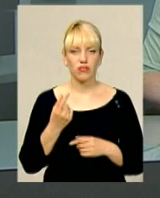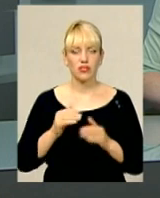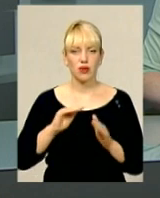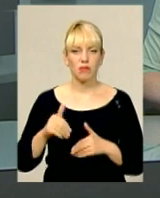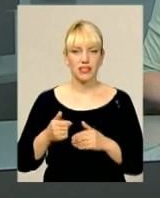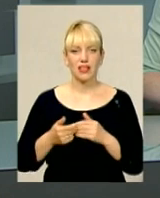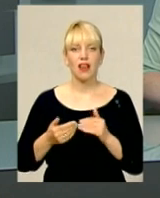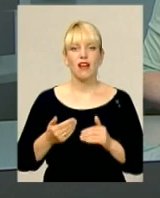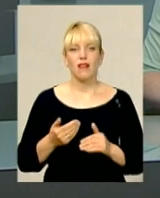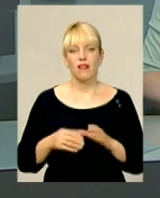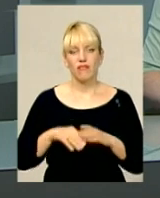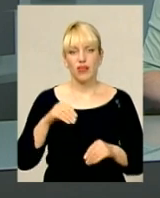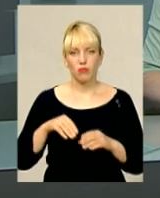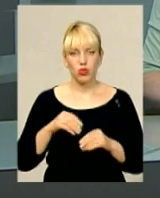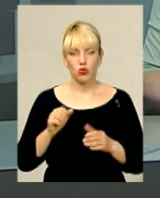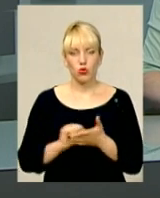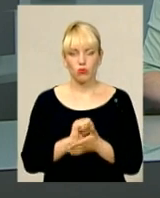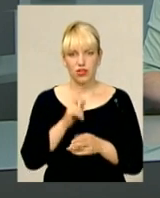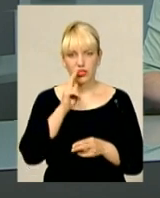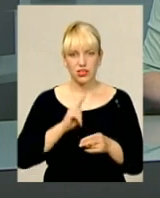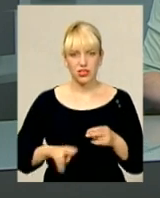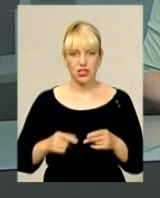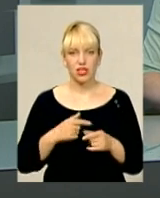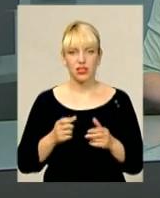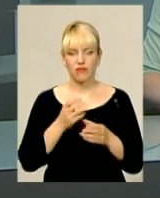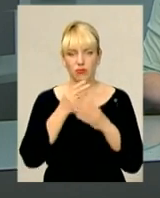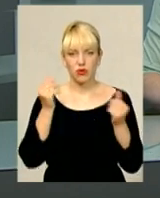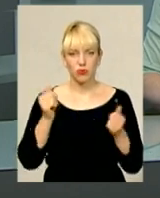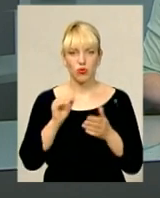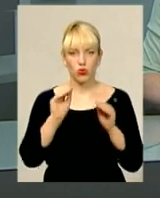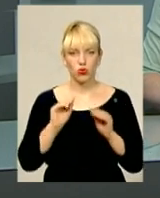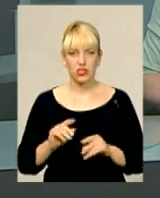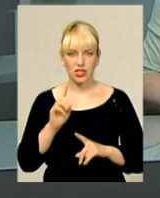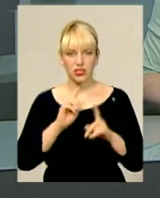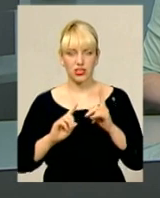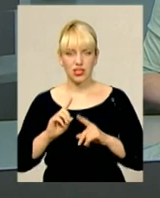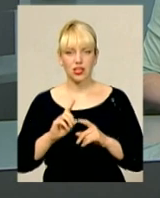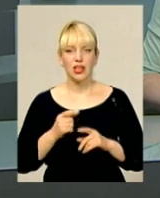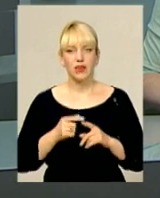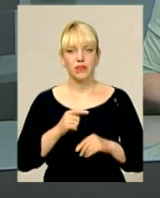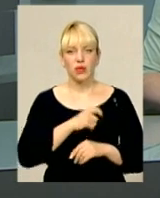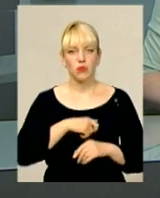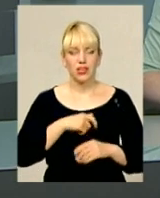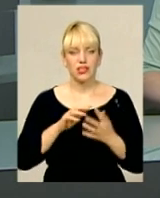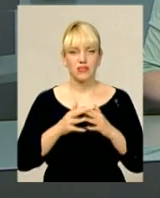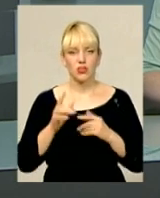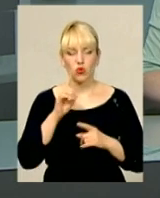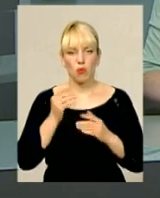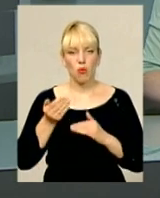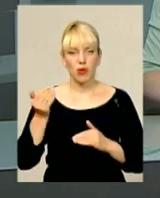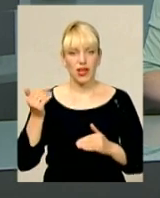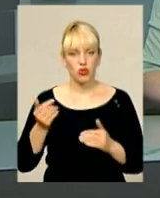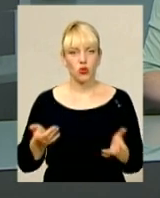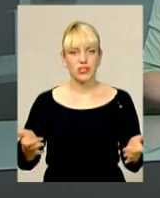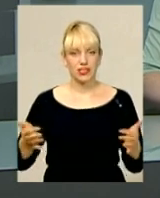– документи зникли. Кудись випаровувалися й протоколи засідань, сесій депутатів сільради поповеднього скликання. Поки